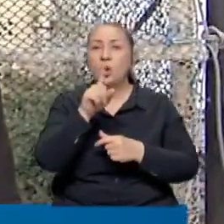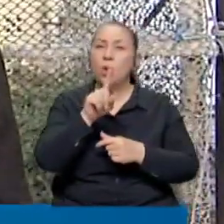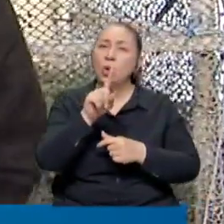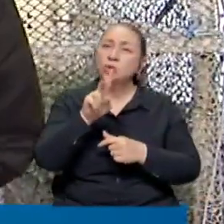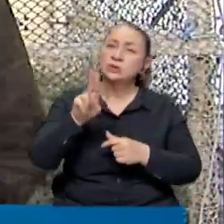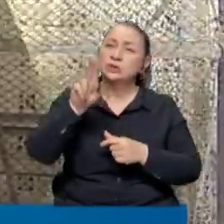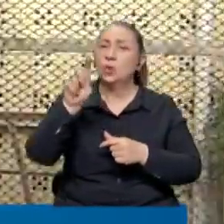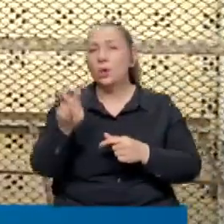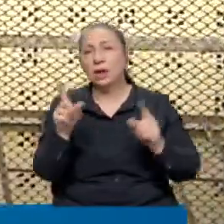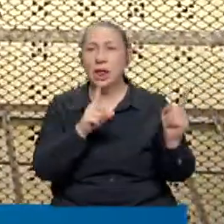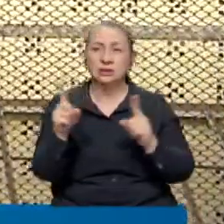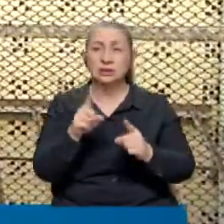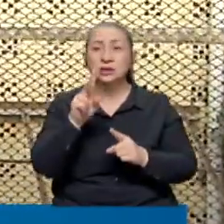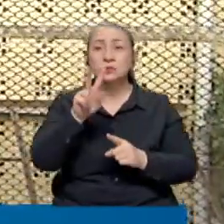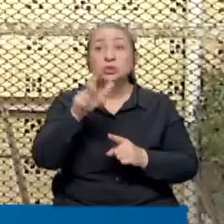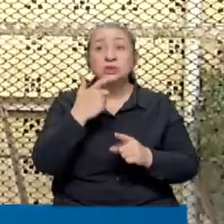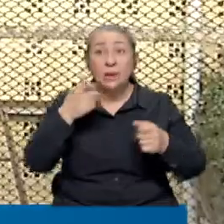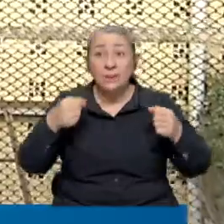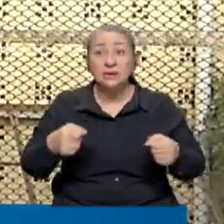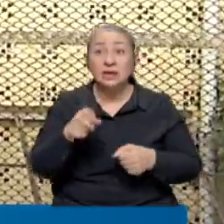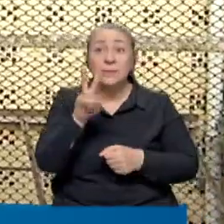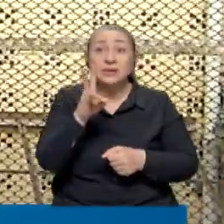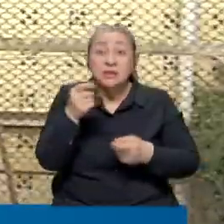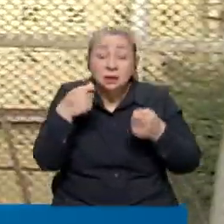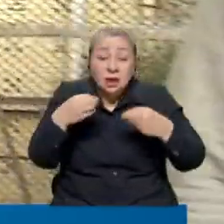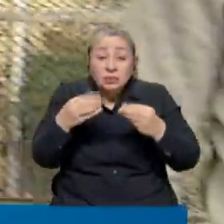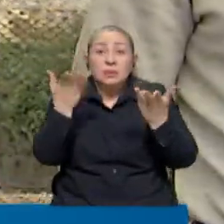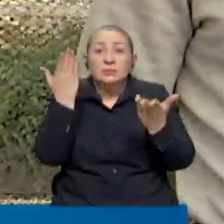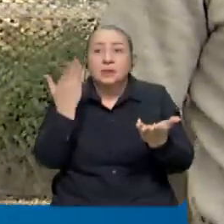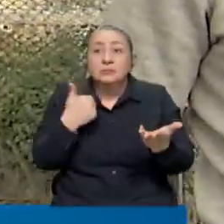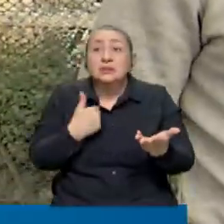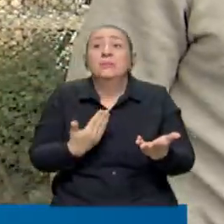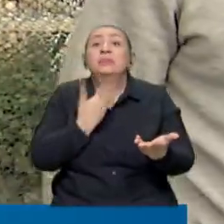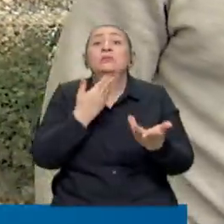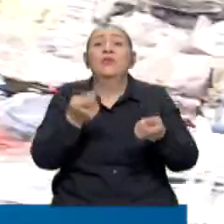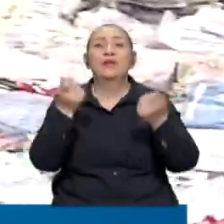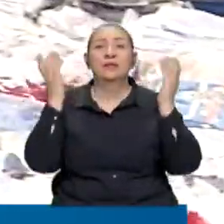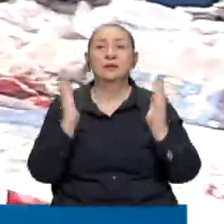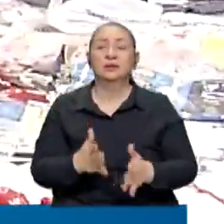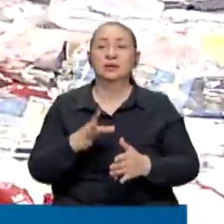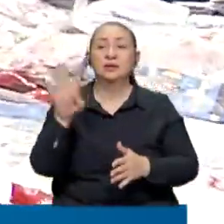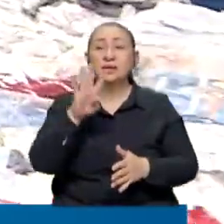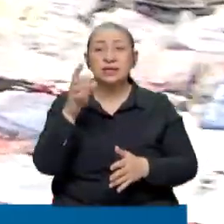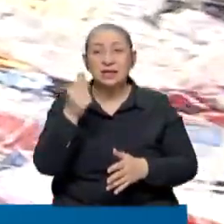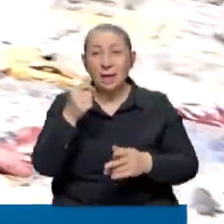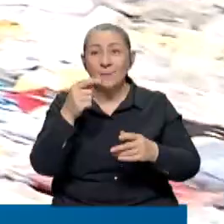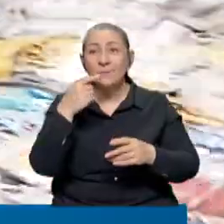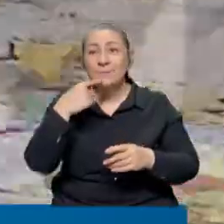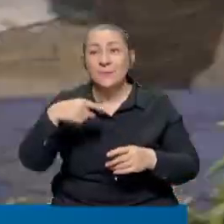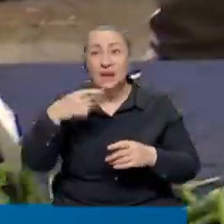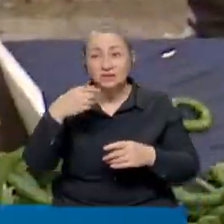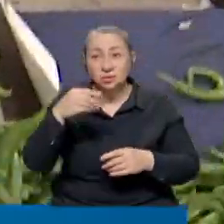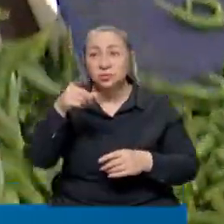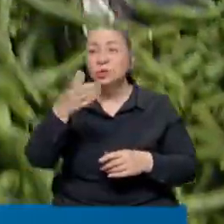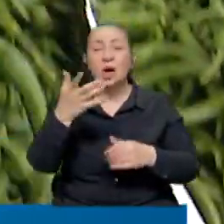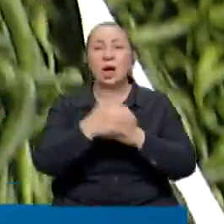18-17 arası diyorlar. 23 senir pazarcıyım 25 lira satmadım ya. Biz ne bıktık bu fiyatlardan ya. 40 liraya biber satıyorsunuz, nerenin